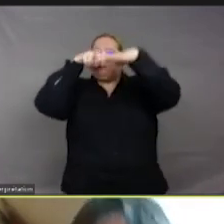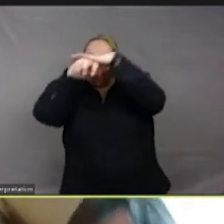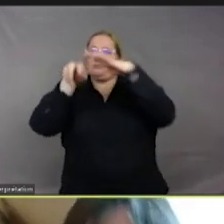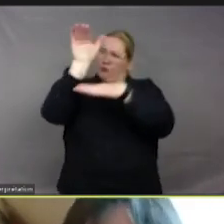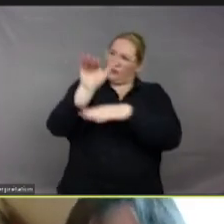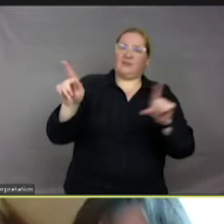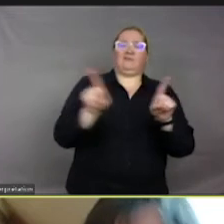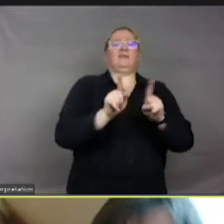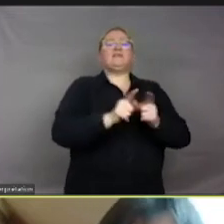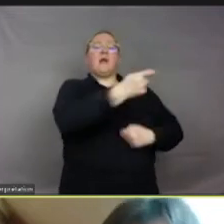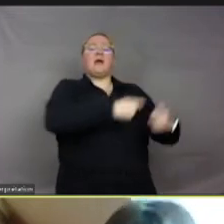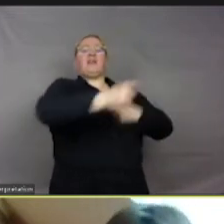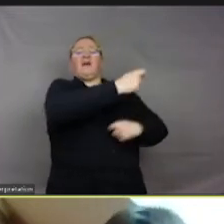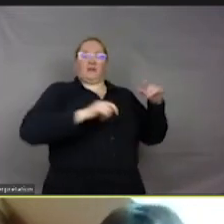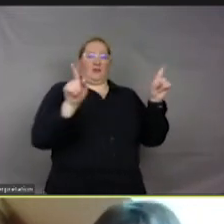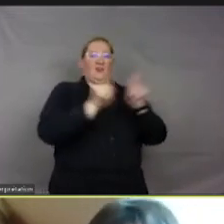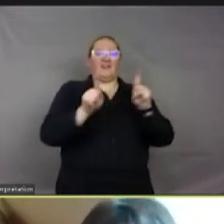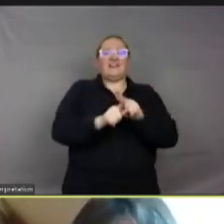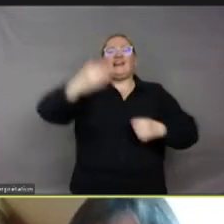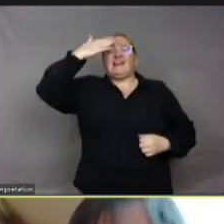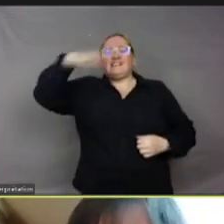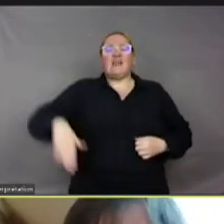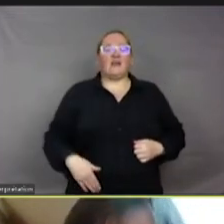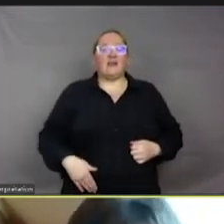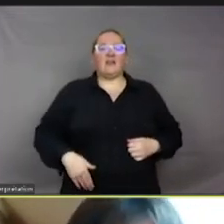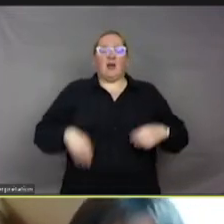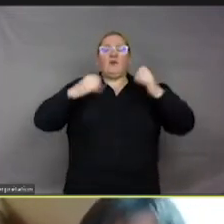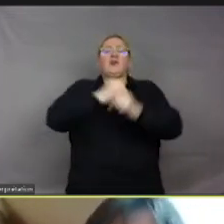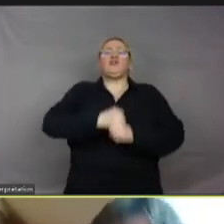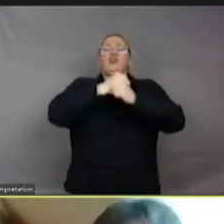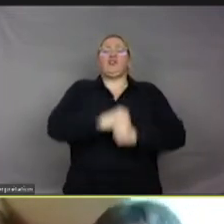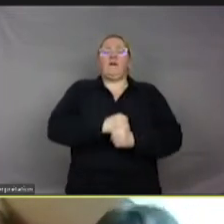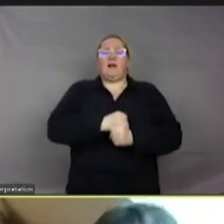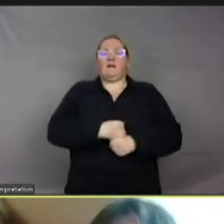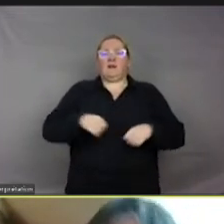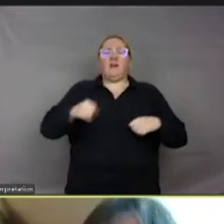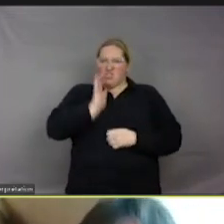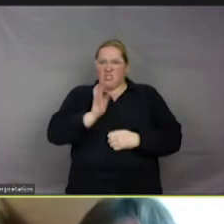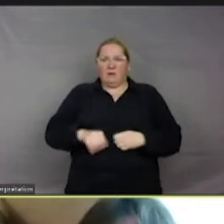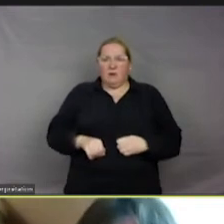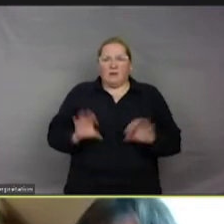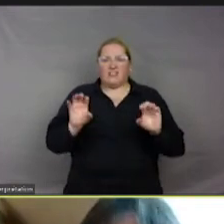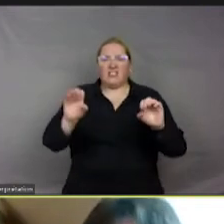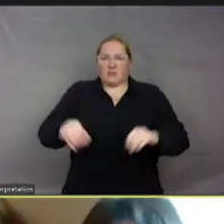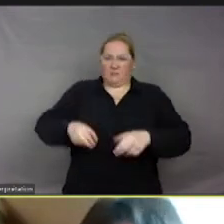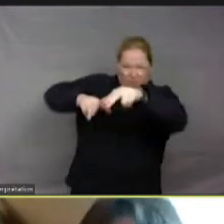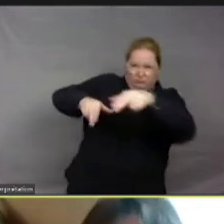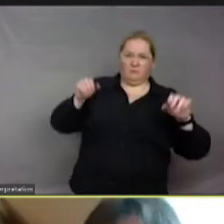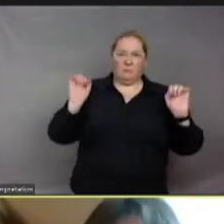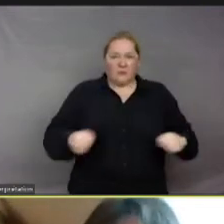trafics et la chasse à court, voire certaines formes de chasse, voire la chasse. Il faudra bien définir